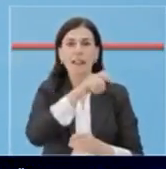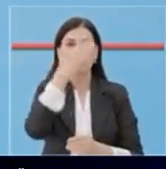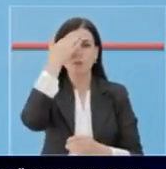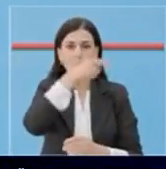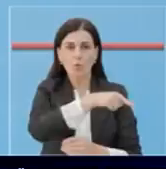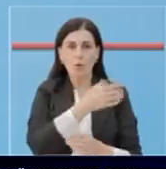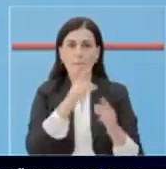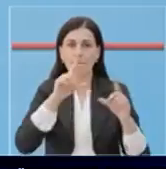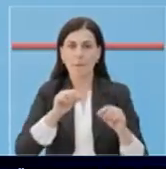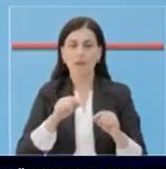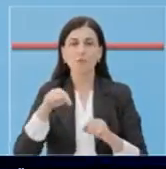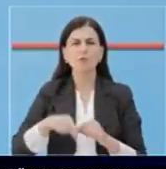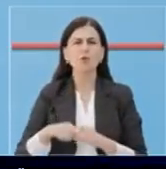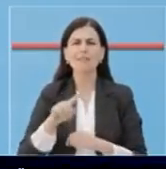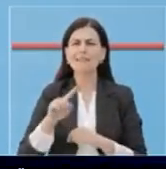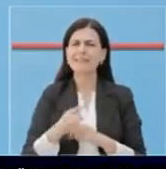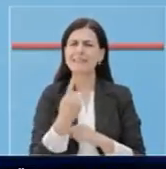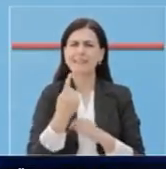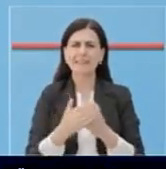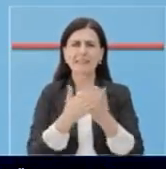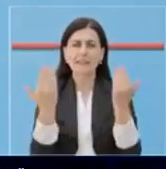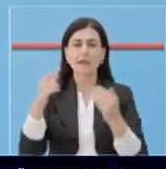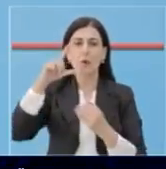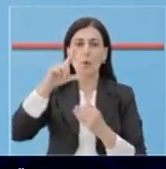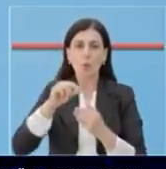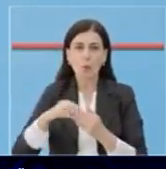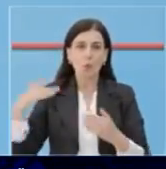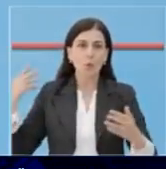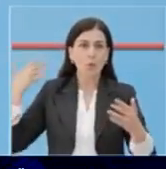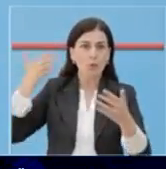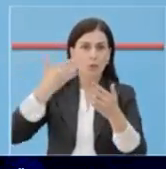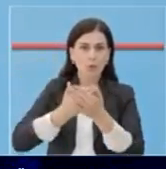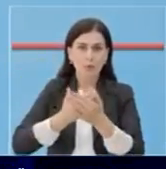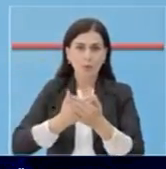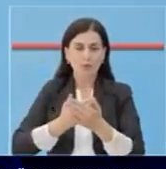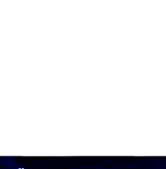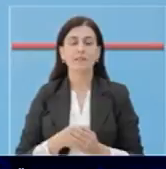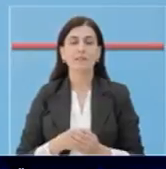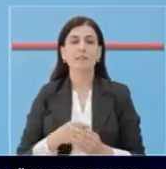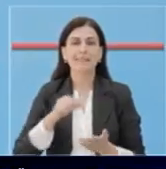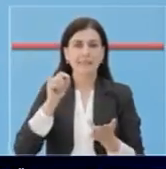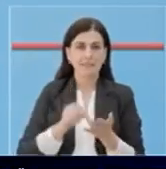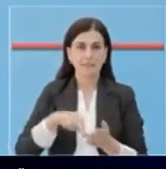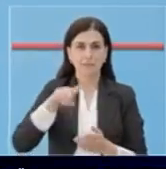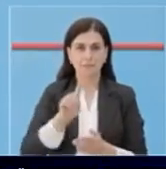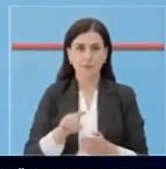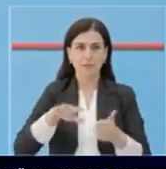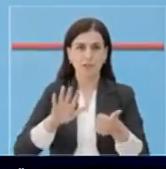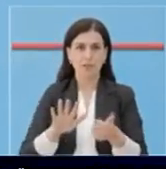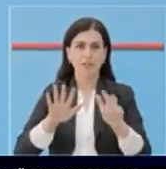spital. Sot është dita me numrin më të ullë të rasteve pozitive të konfirmuara që nga fillimi epidemis. Janë testuar